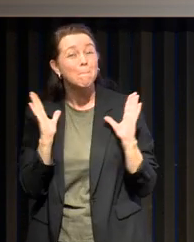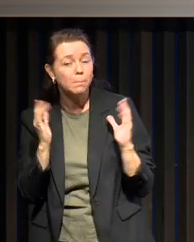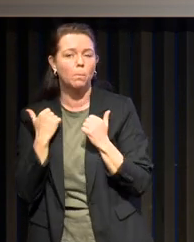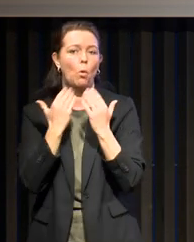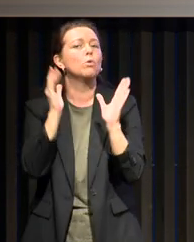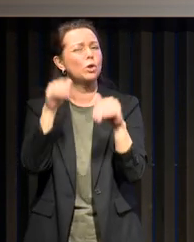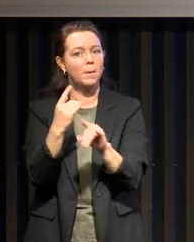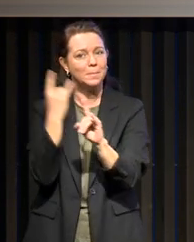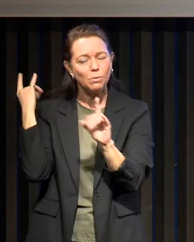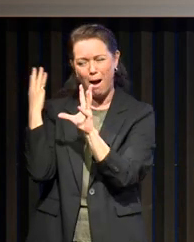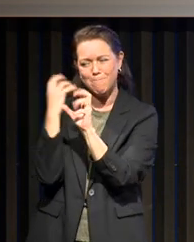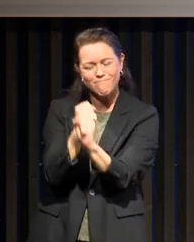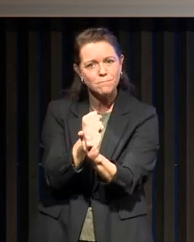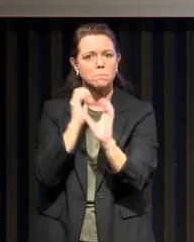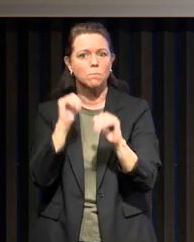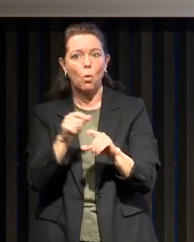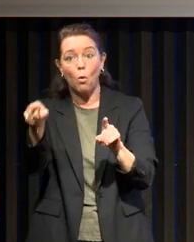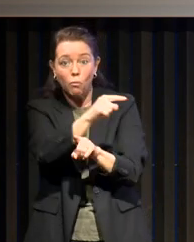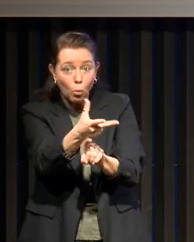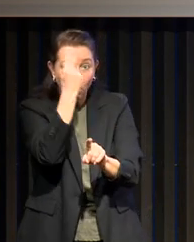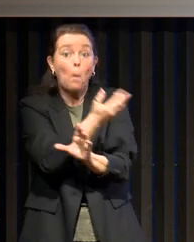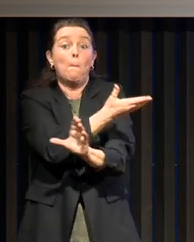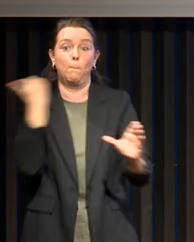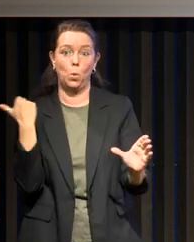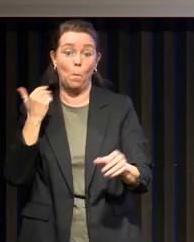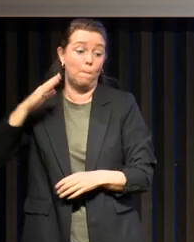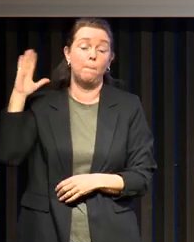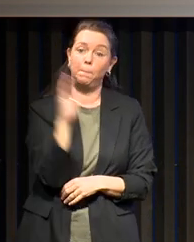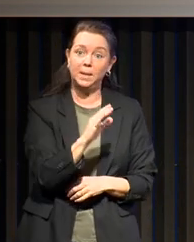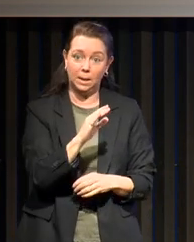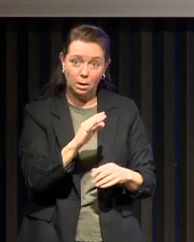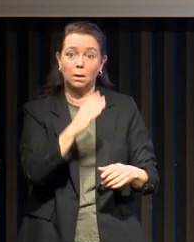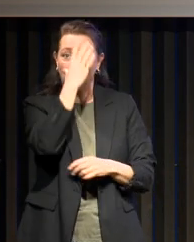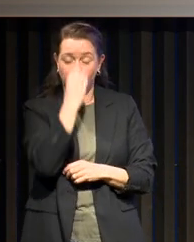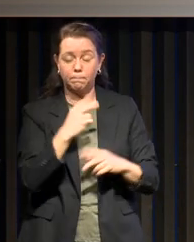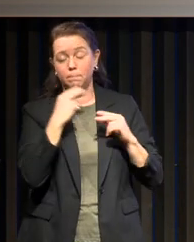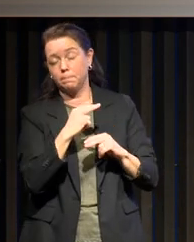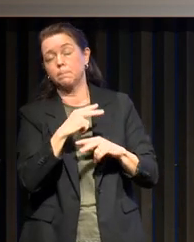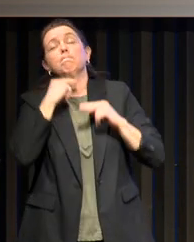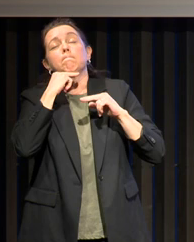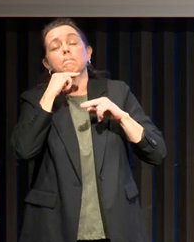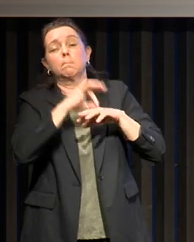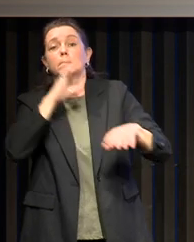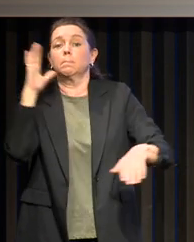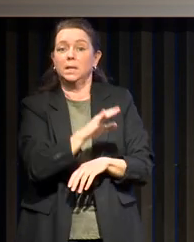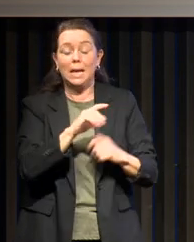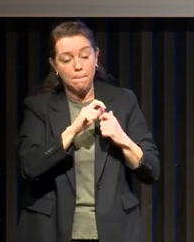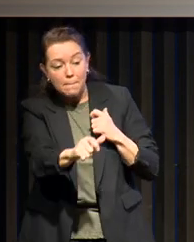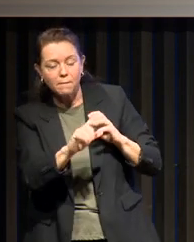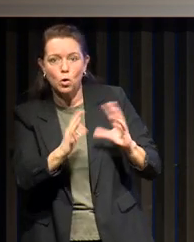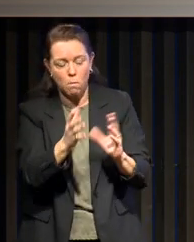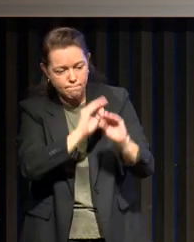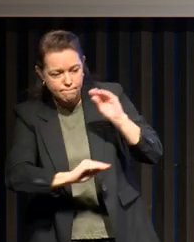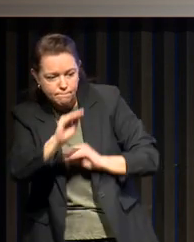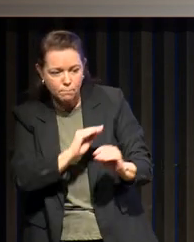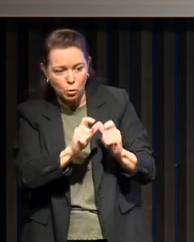comment mieux comprendre le syndrome d'apnée du sommeil et surtout mieux appréhender sa prise en charge et les traitements qu'on peut mettre en place pour